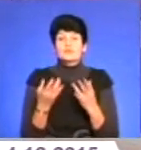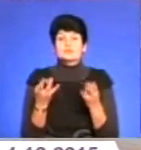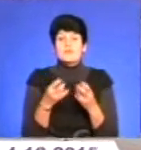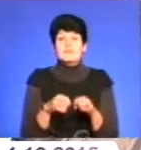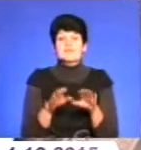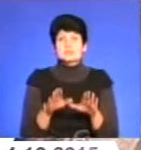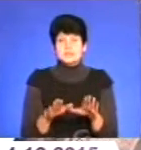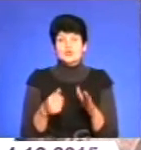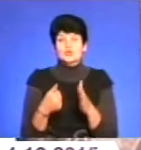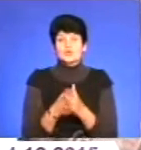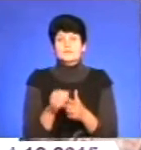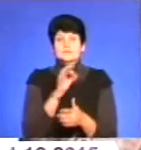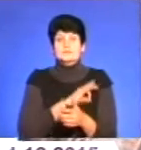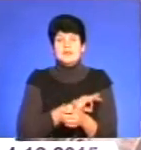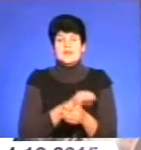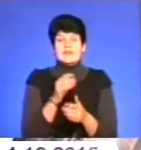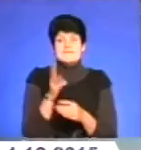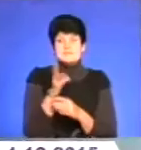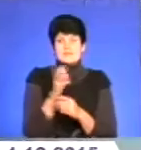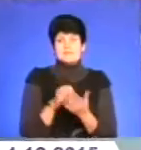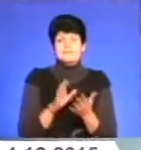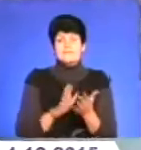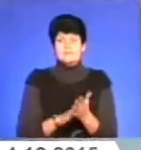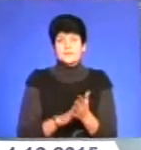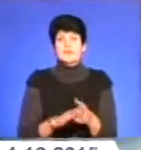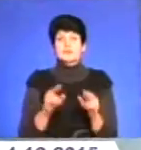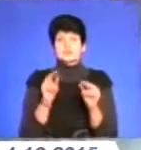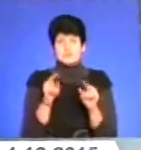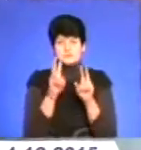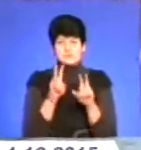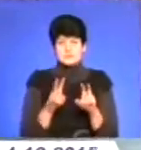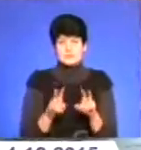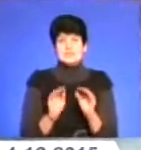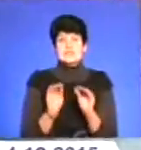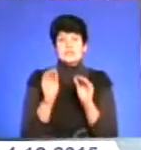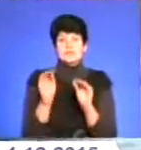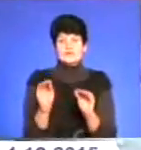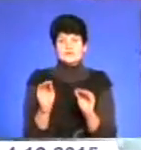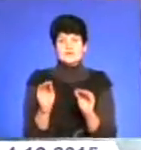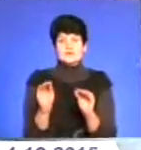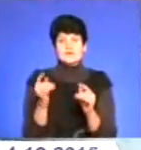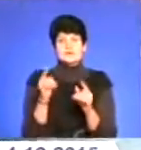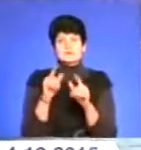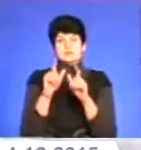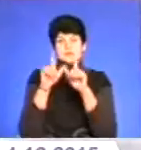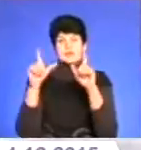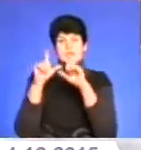вирішити до застосування відеофіксації, об'єктивно переглянути встановлення дорожніх знаків.